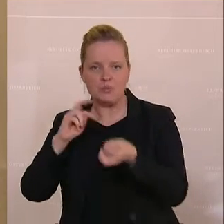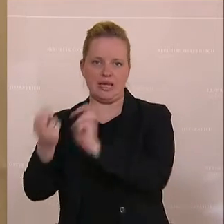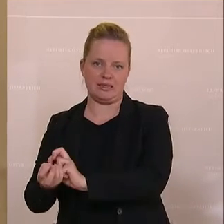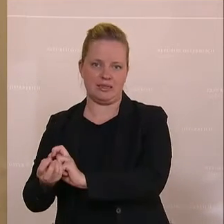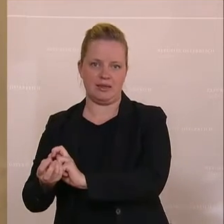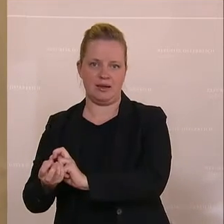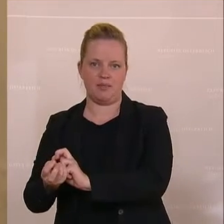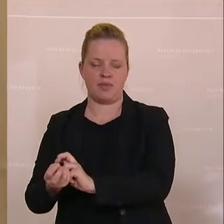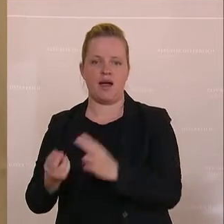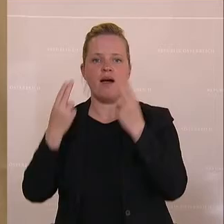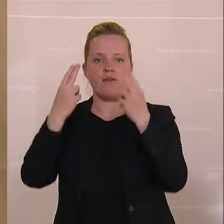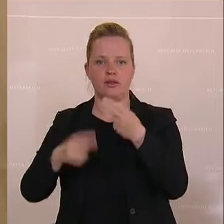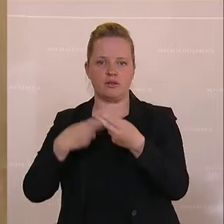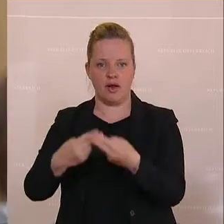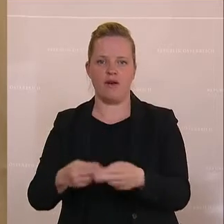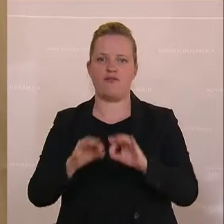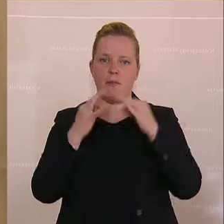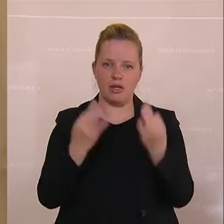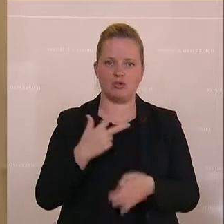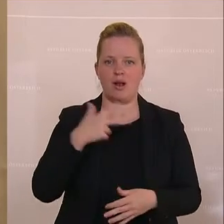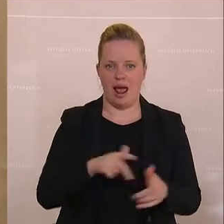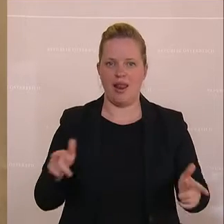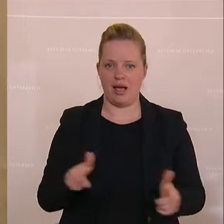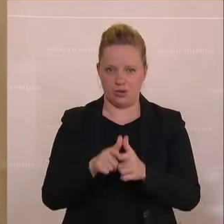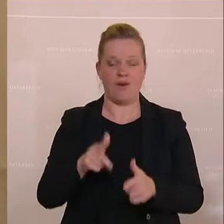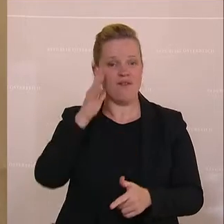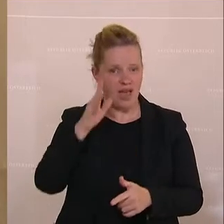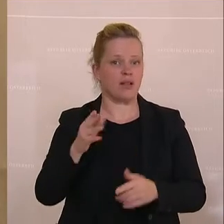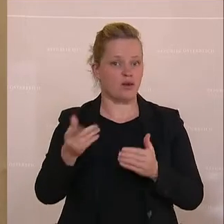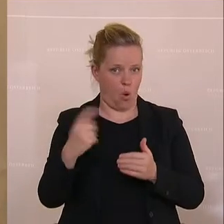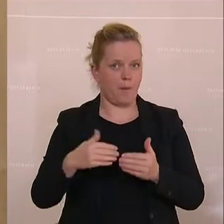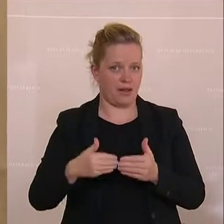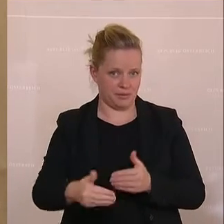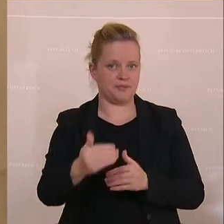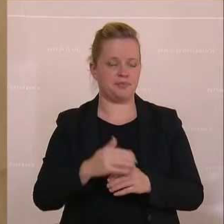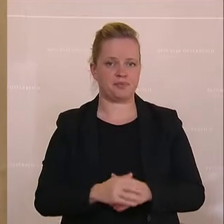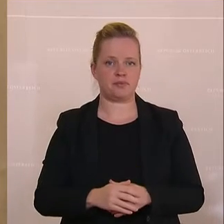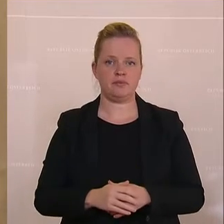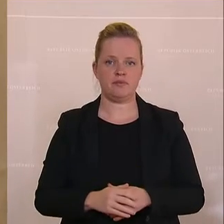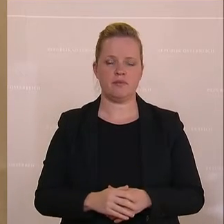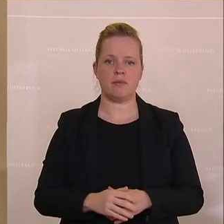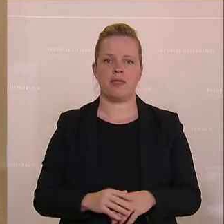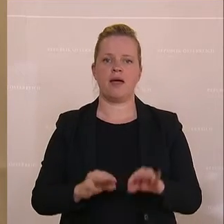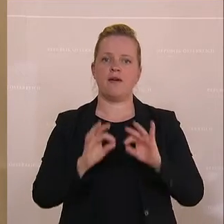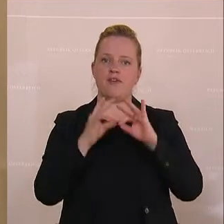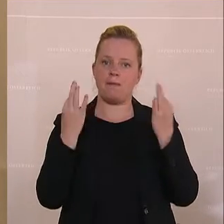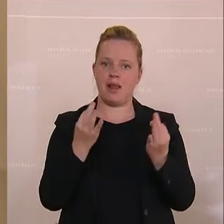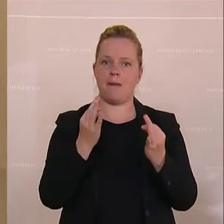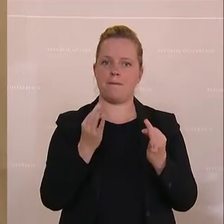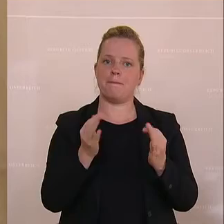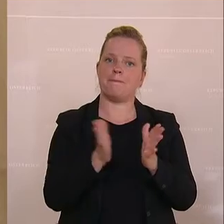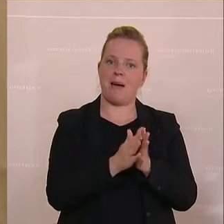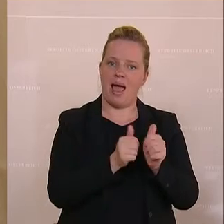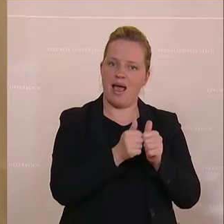Valorisierung folgender Familien- und Sozialleistungen werden in Kraft treten. Neben der Familienbeihilfe,